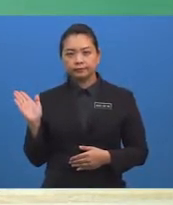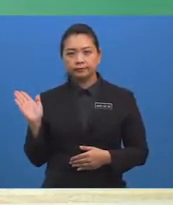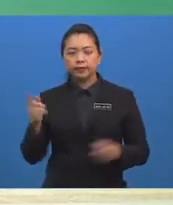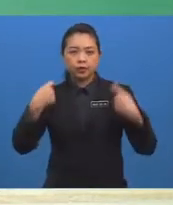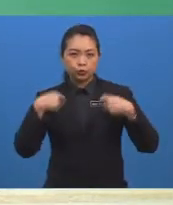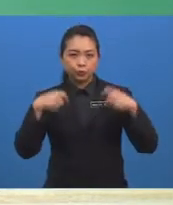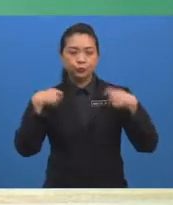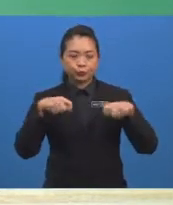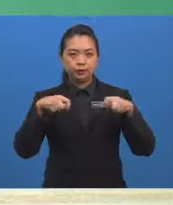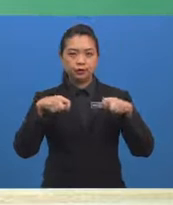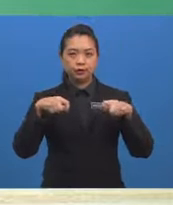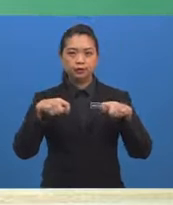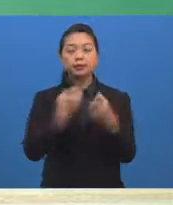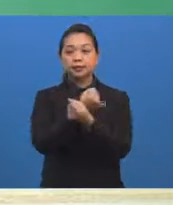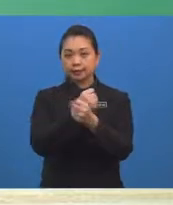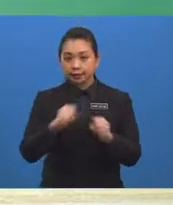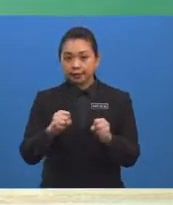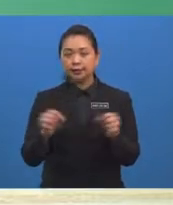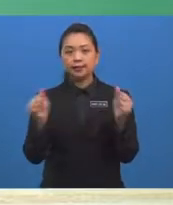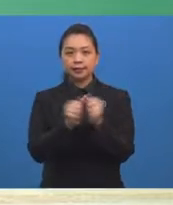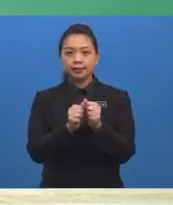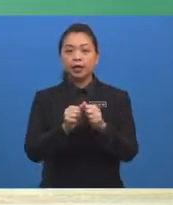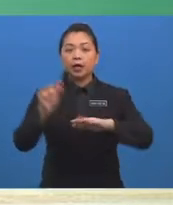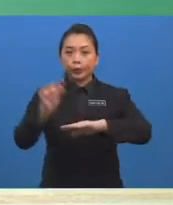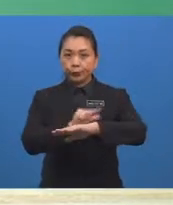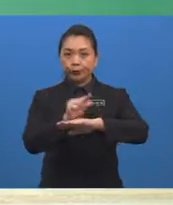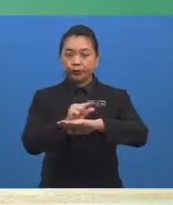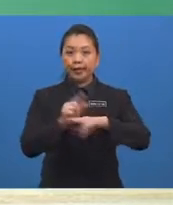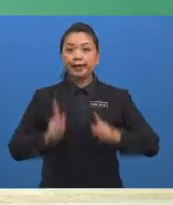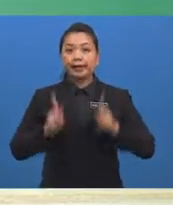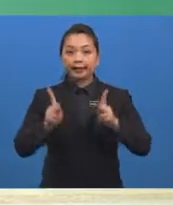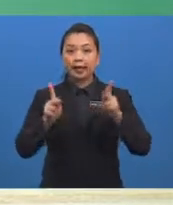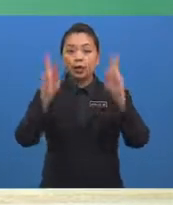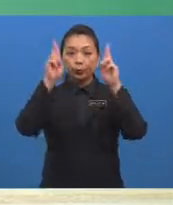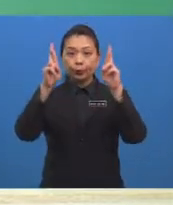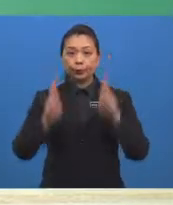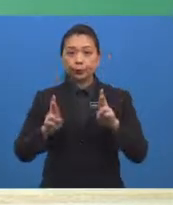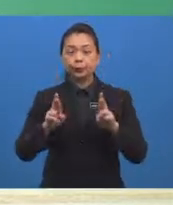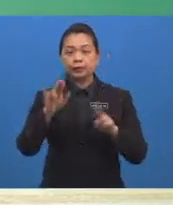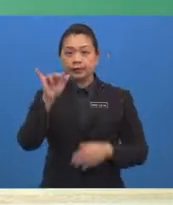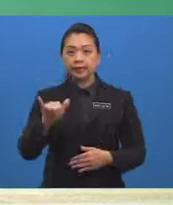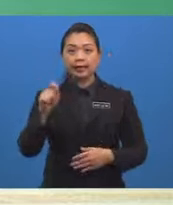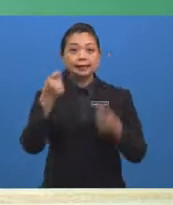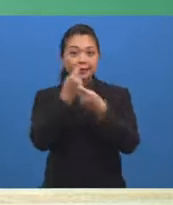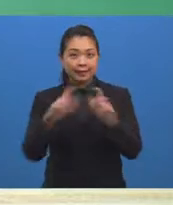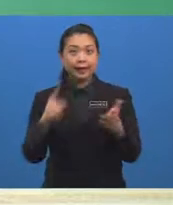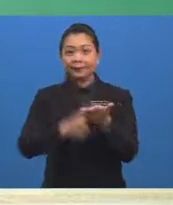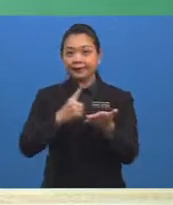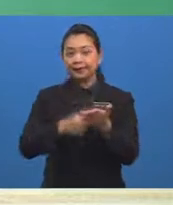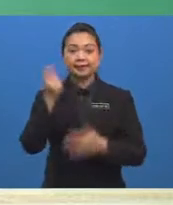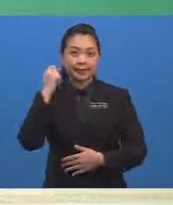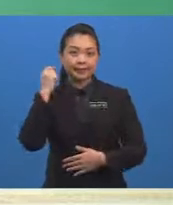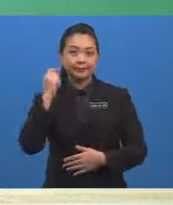cuba selesaikan dengan menggunakan kaedah rumus yang telah dibincangkan sebentar tadi